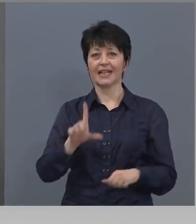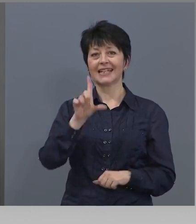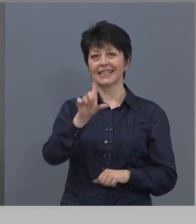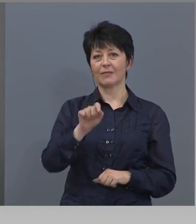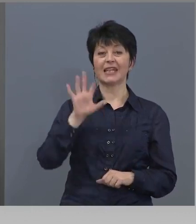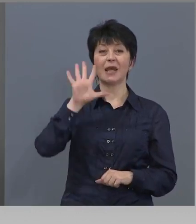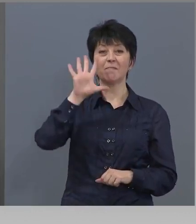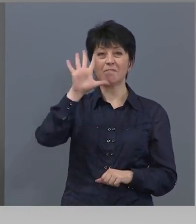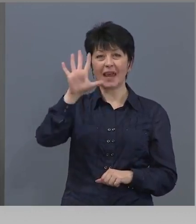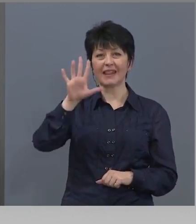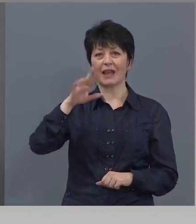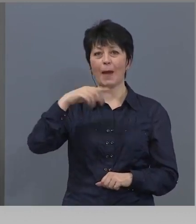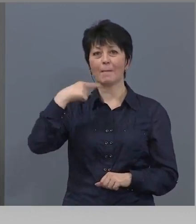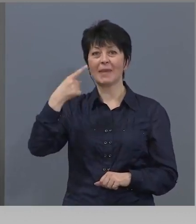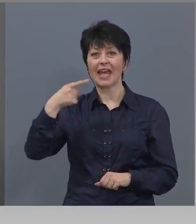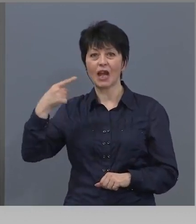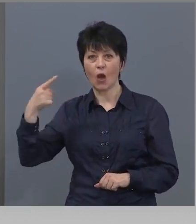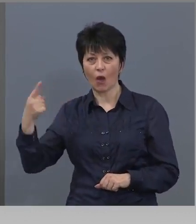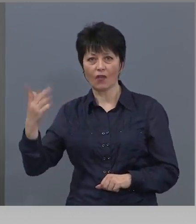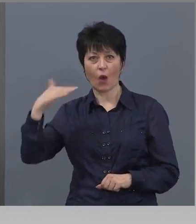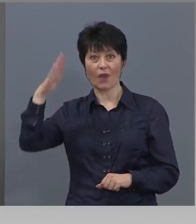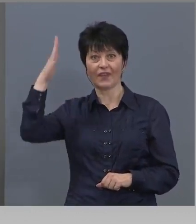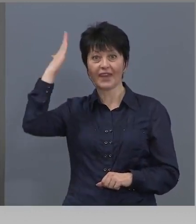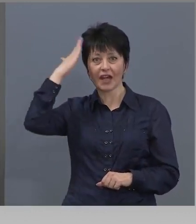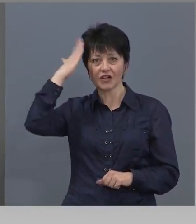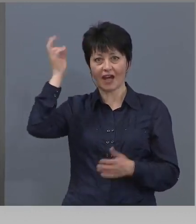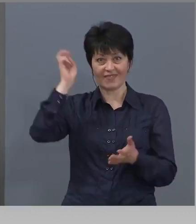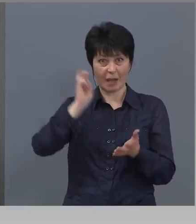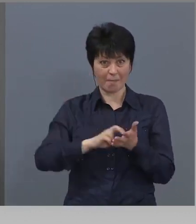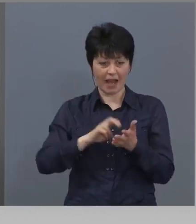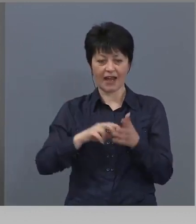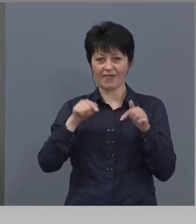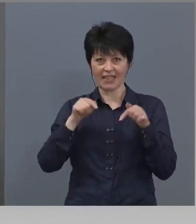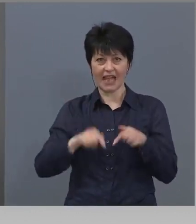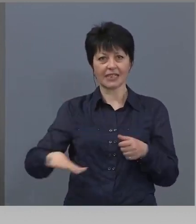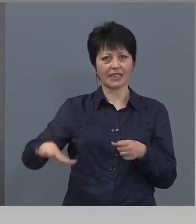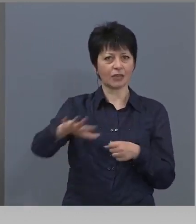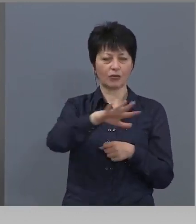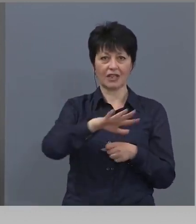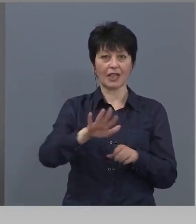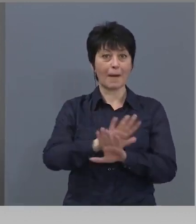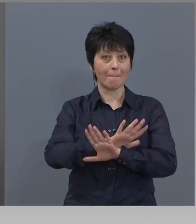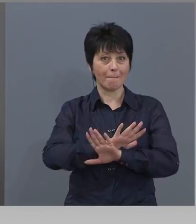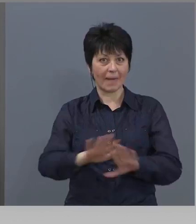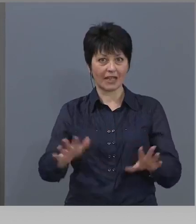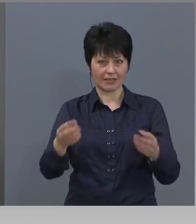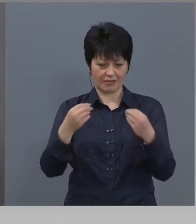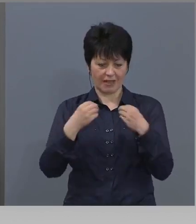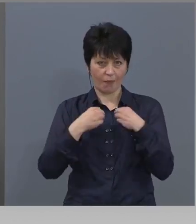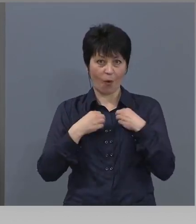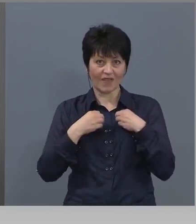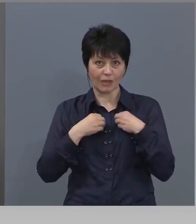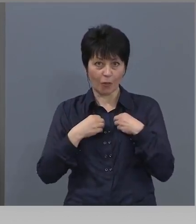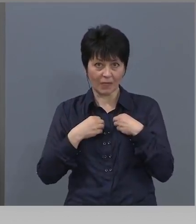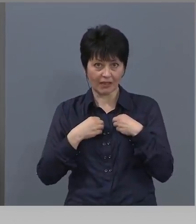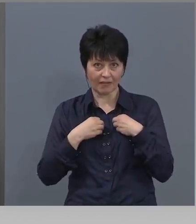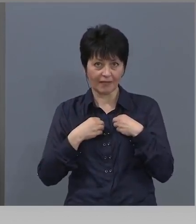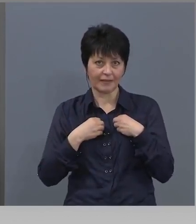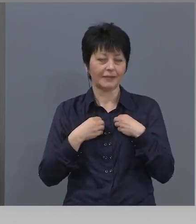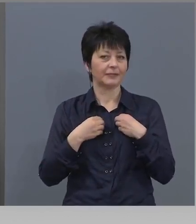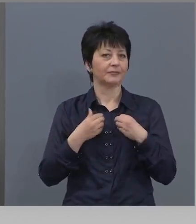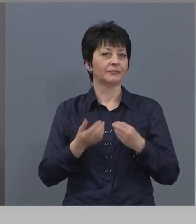милиона от Държавна банка в тази ситуация, без да ме уведомат, без да си уведомат принципалите.